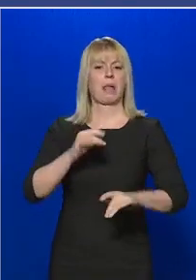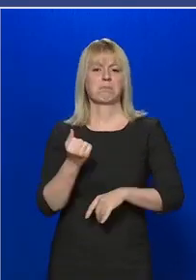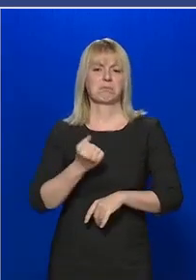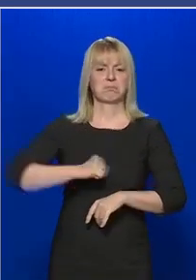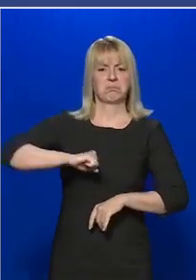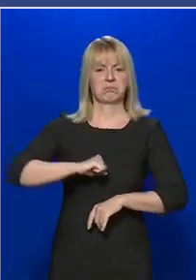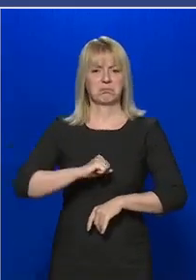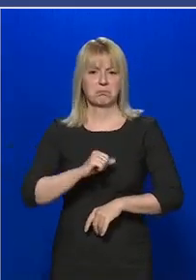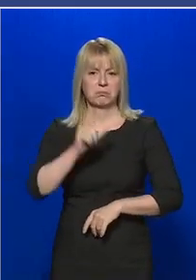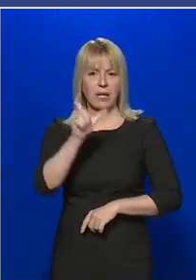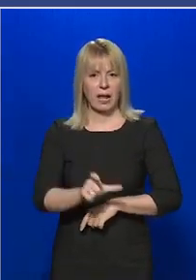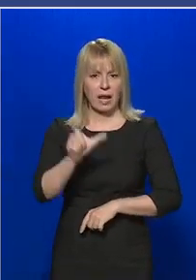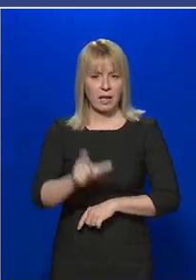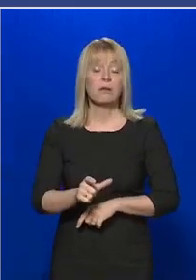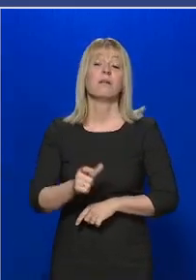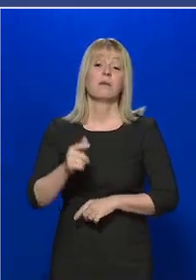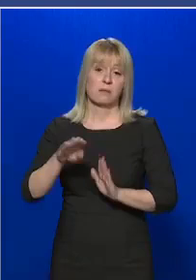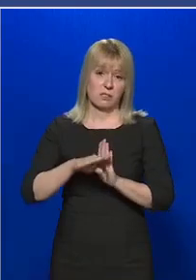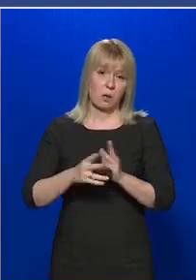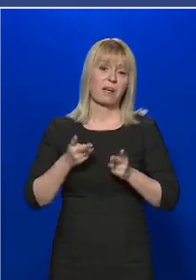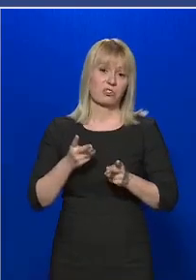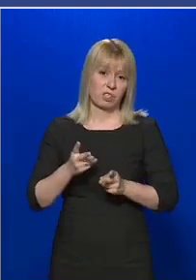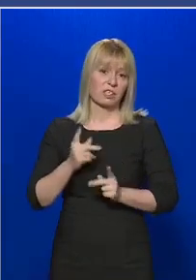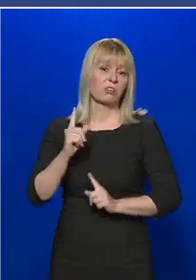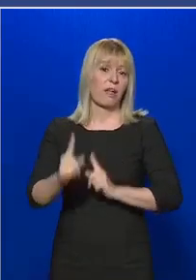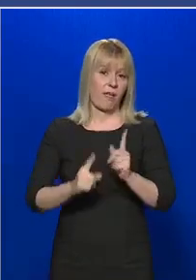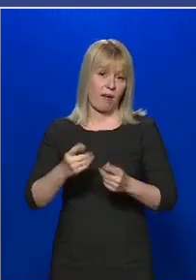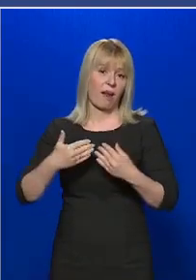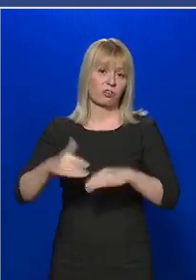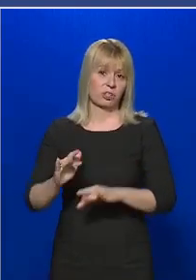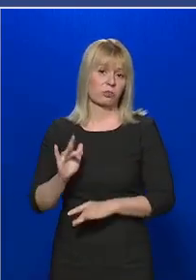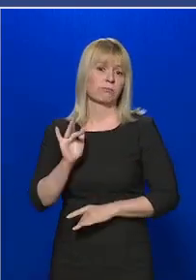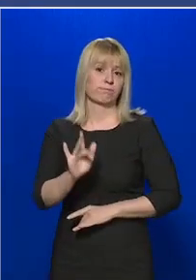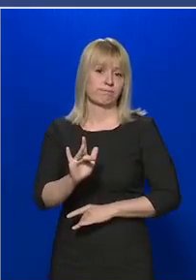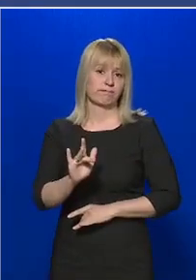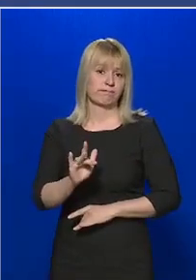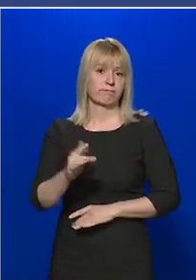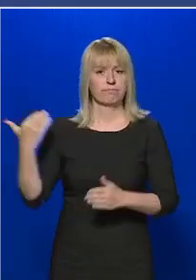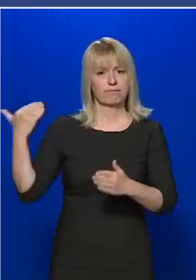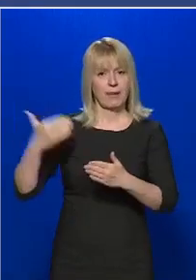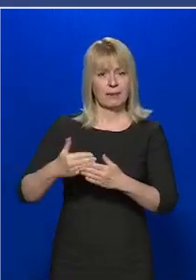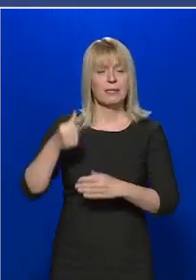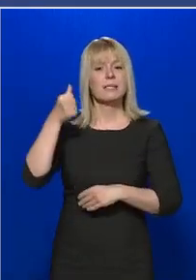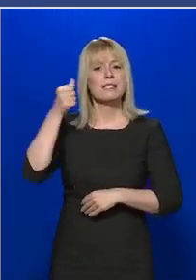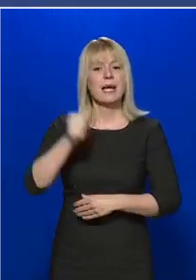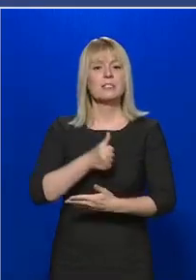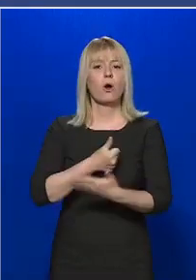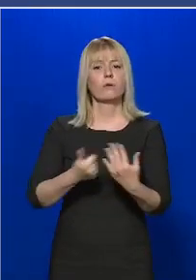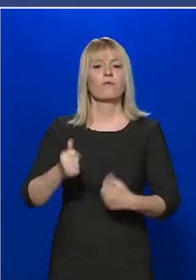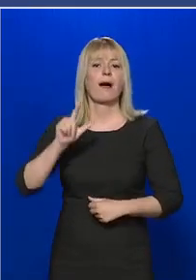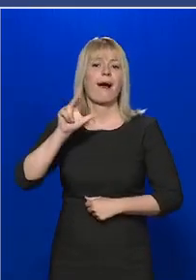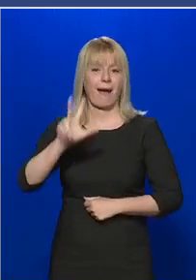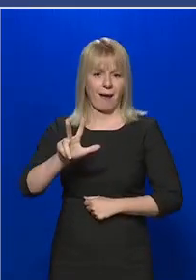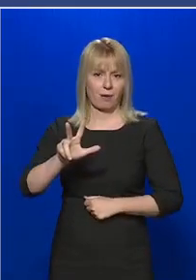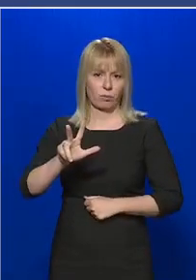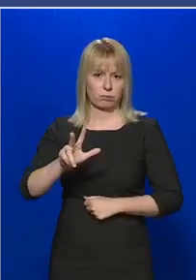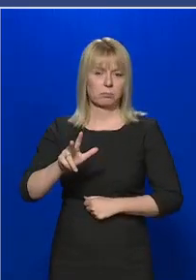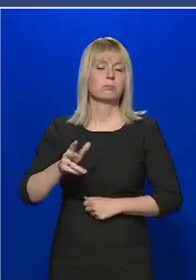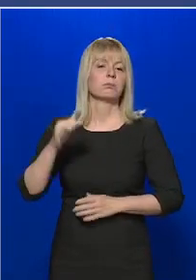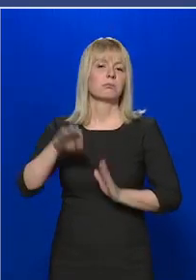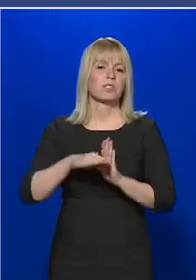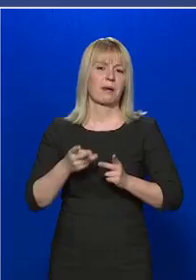szemben szabálysértési eljárásokat indítunk. Ez idáig 163 szabálysértési feljelentést tettünk,